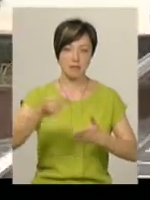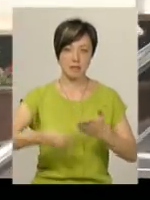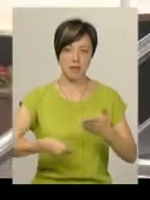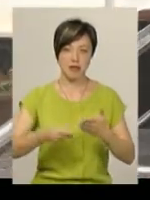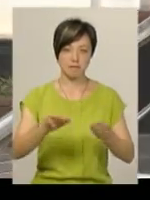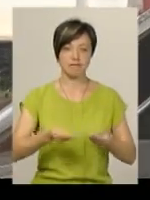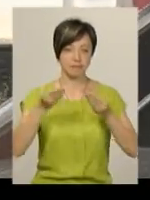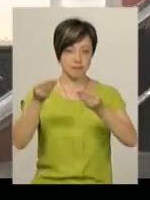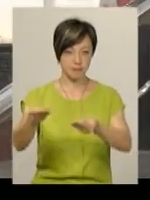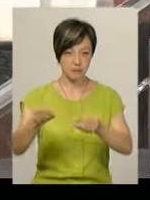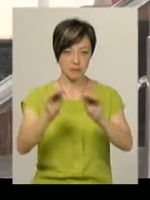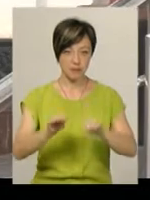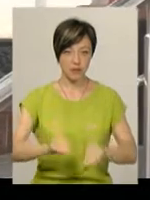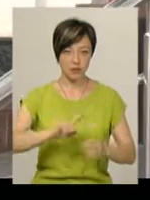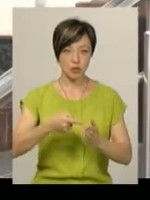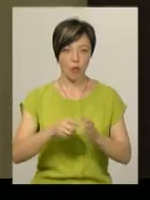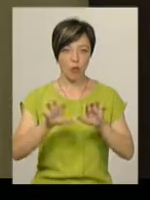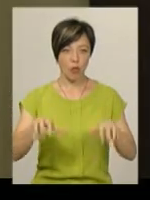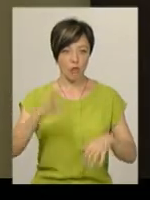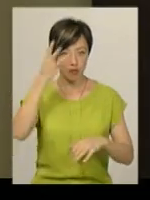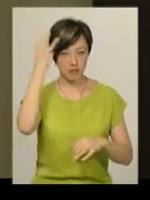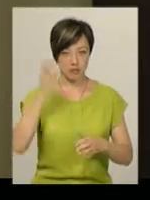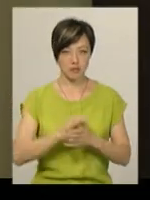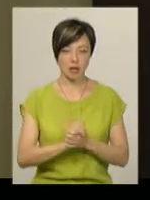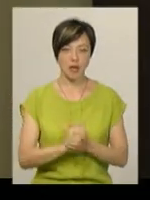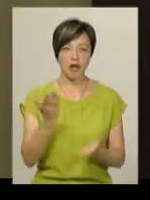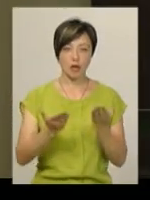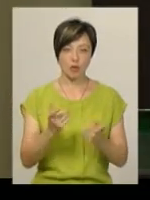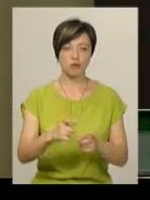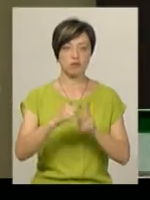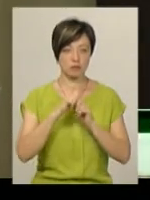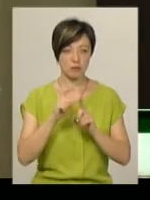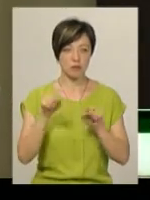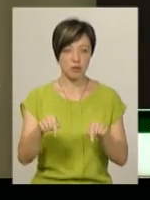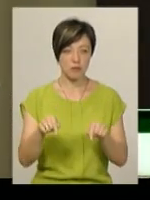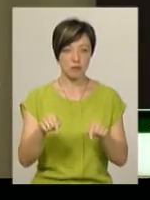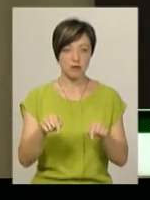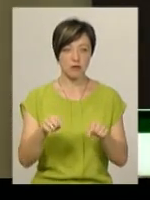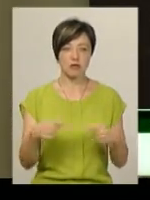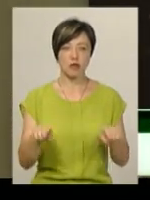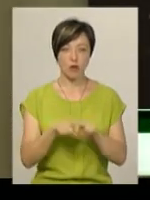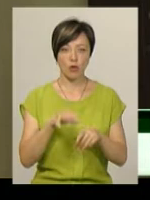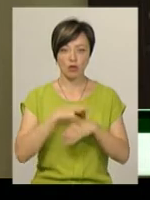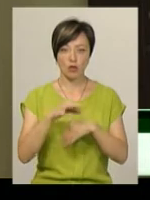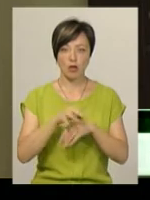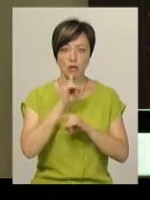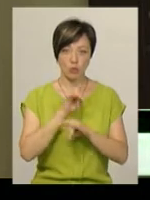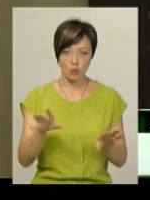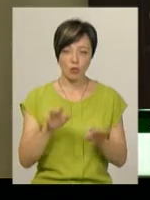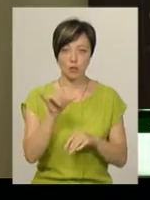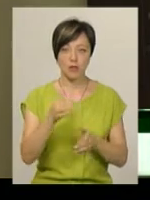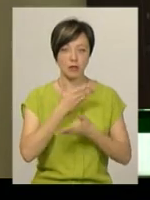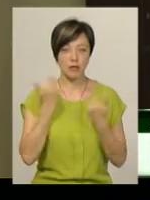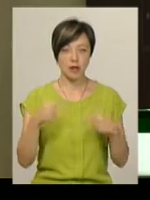і занесли резолюцію Хмельницькому міському голові. Якщо вони нам відповідять, що там такої жорстокісті не буде, що в них